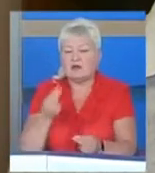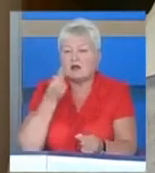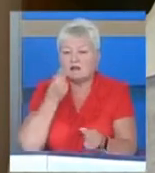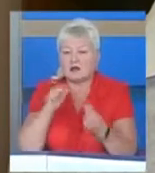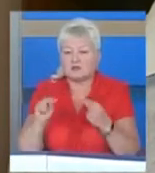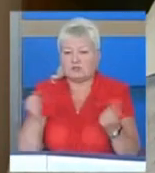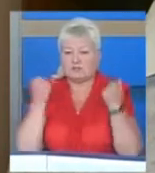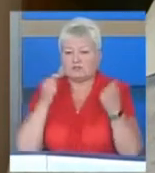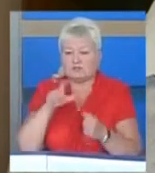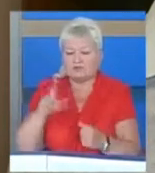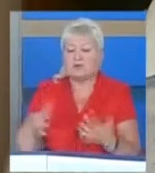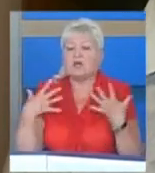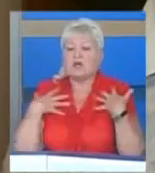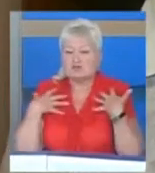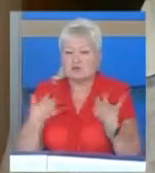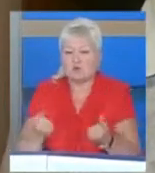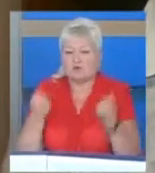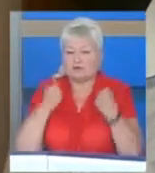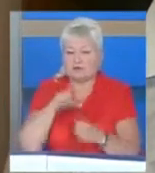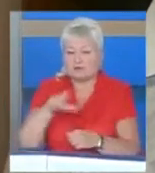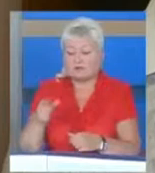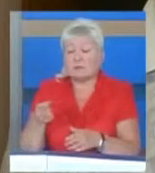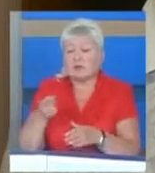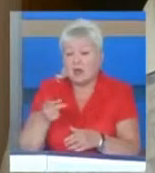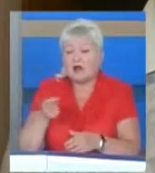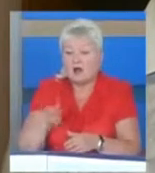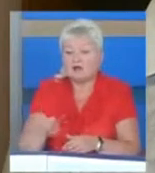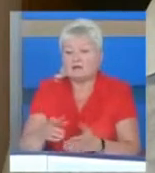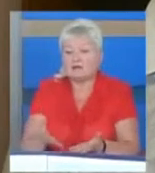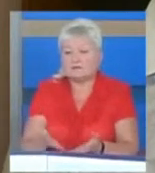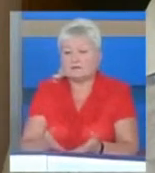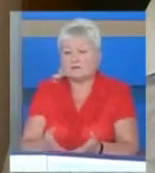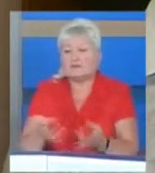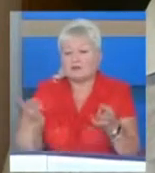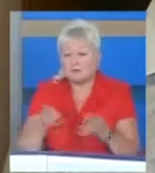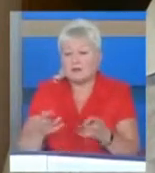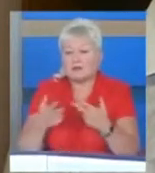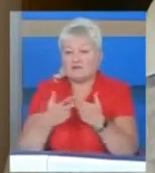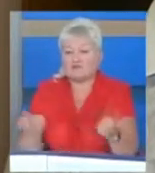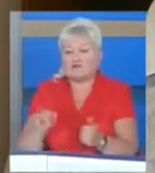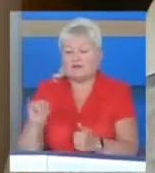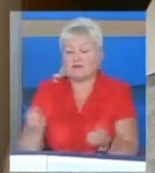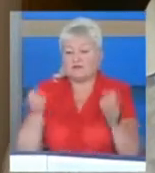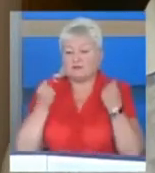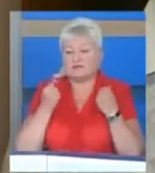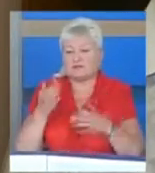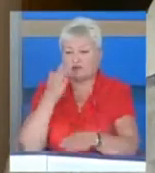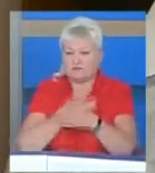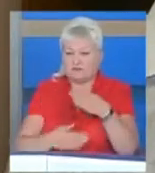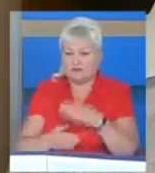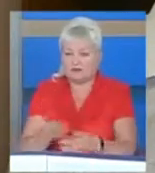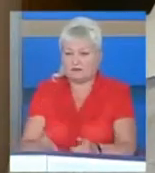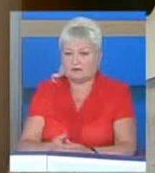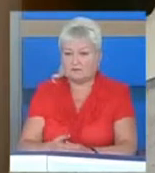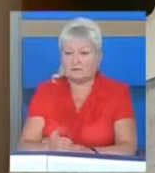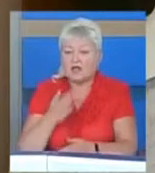спортсменами, здорових спортсменів. Але в той же час треба визнавати і спортсменів-інвалідів. Спортсмени